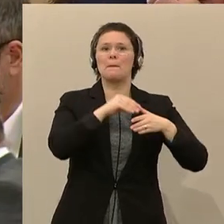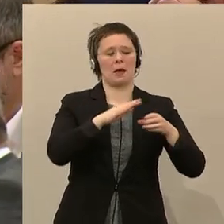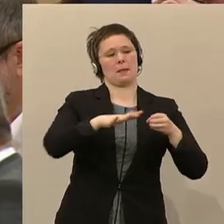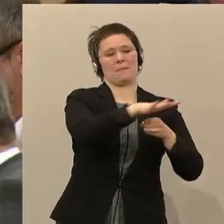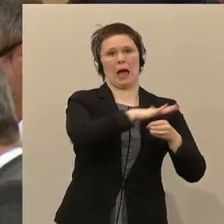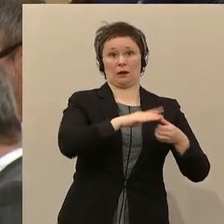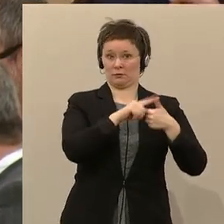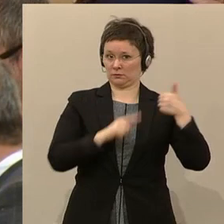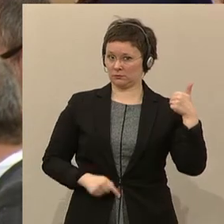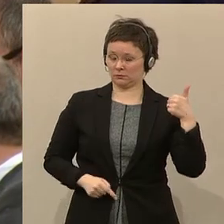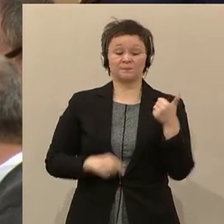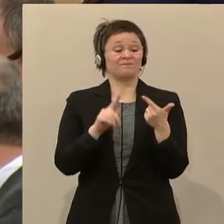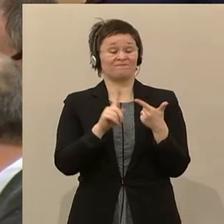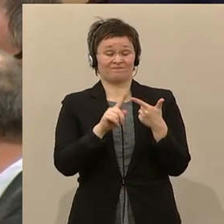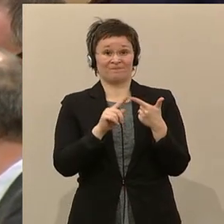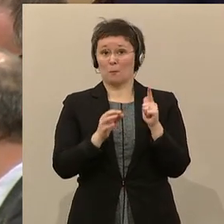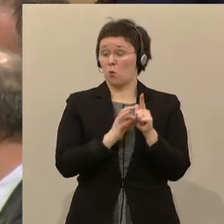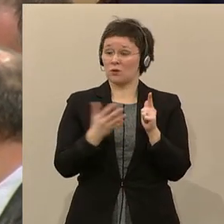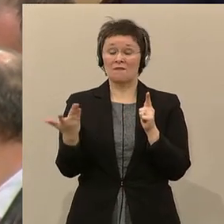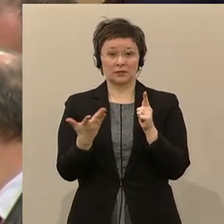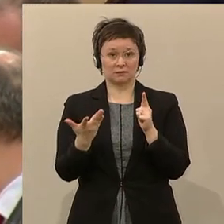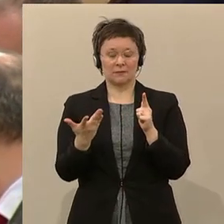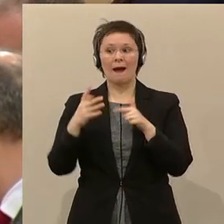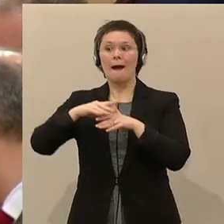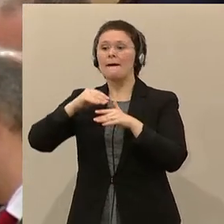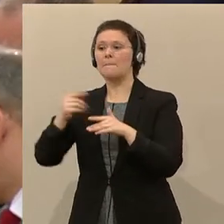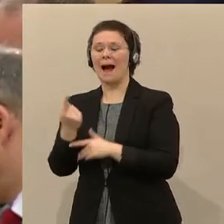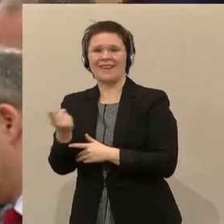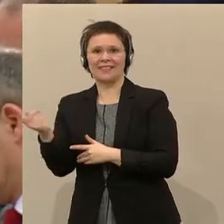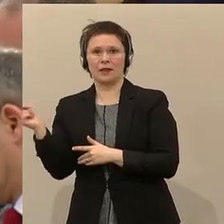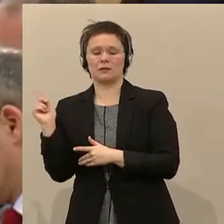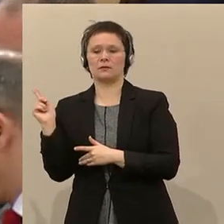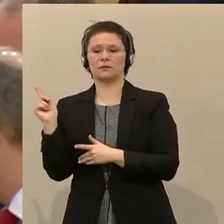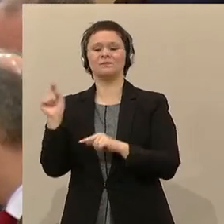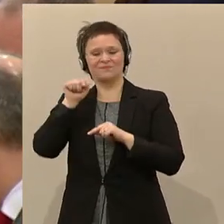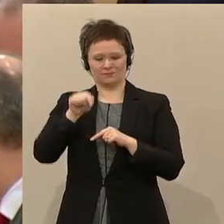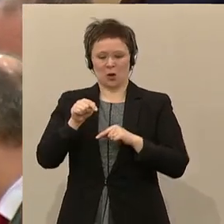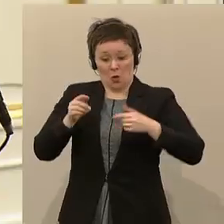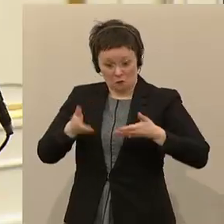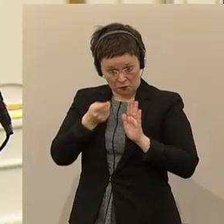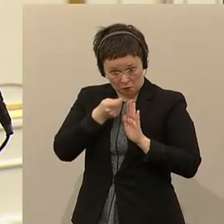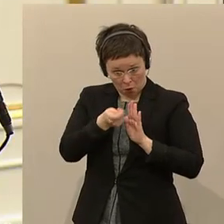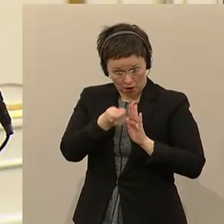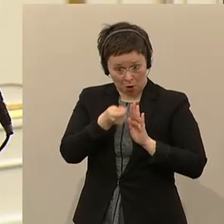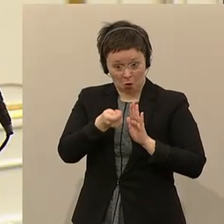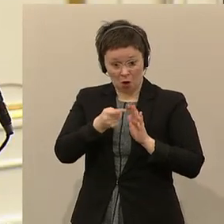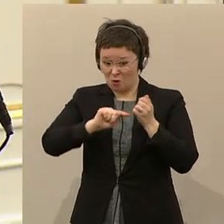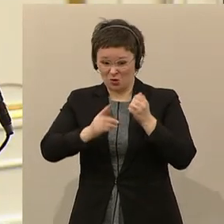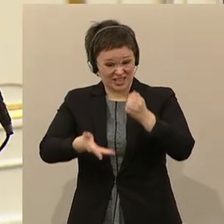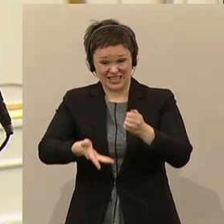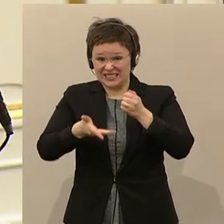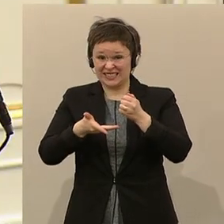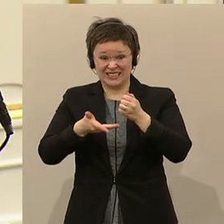Der zweite Punkt, momentan wird von den Gemeinden kommuniziert, dass nach Ende der Förderung, mangels Budget, eine